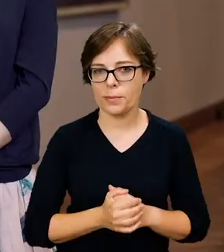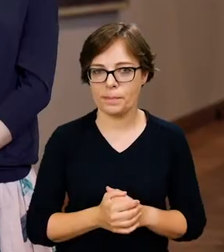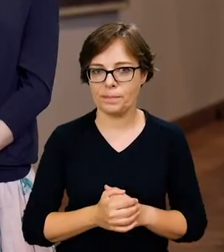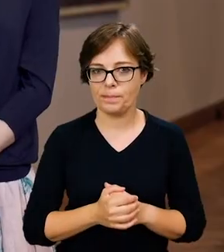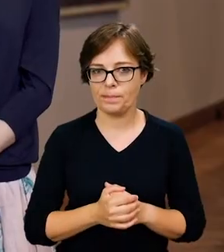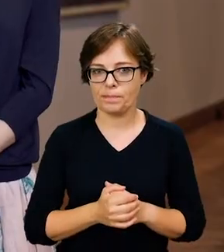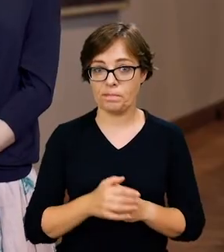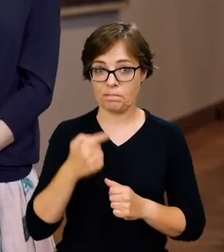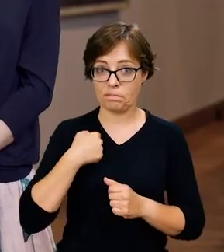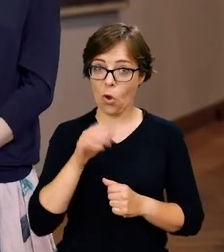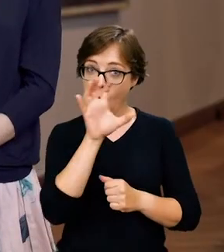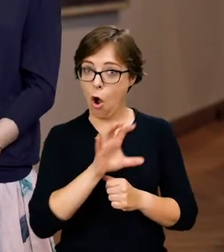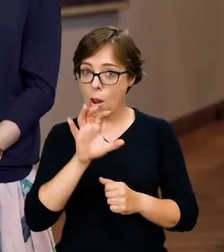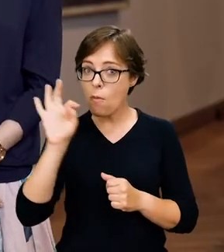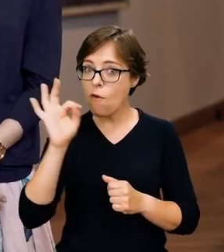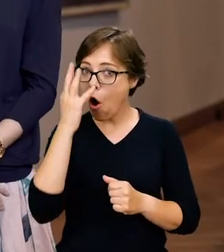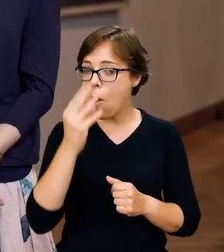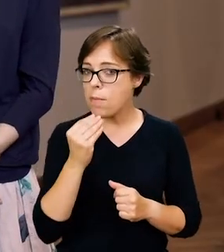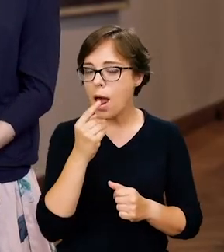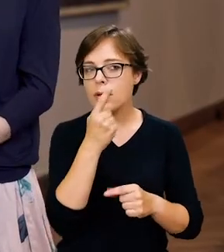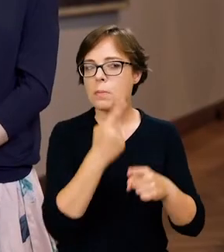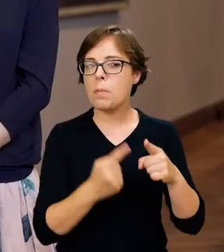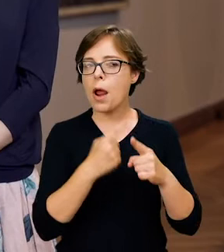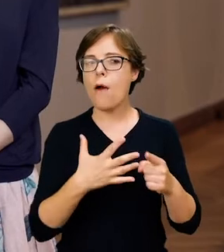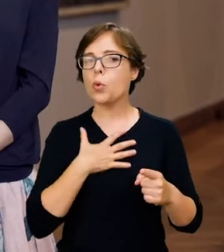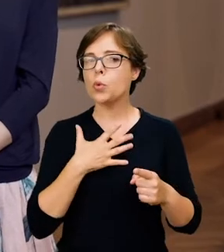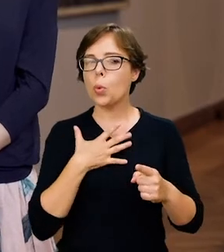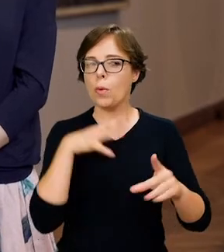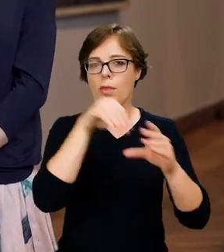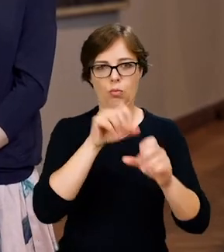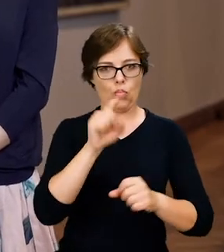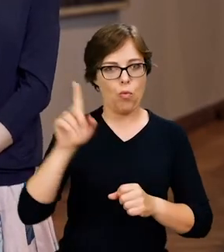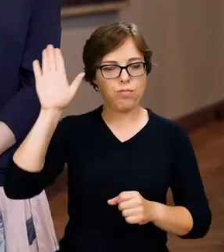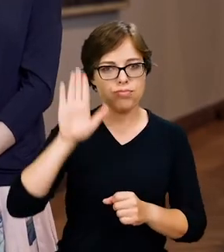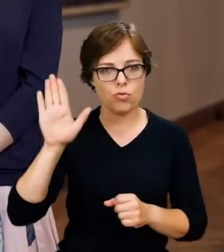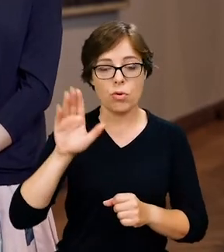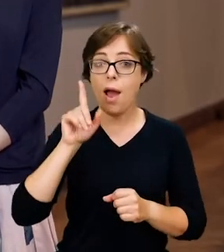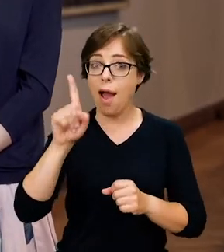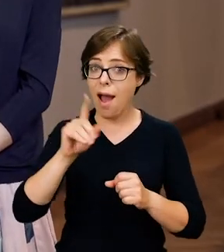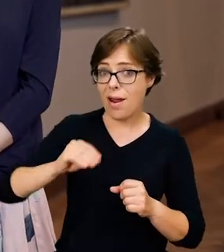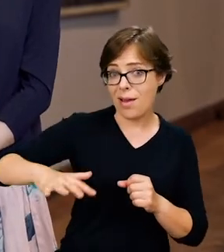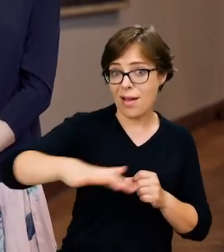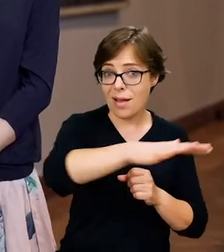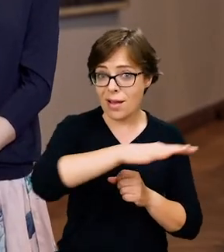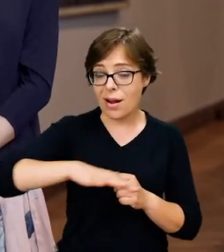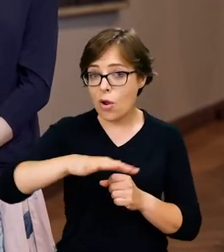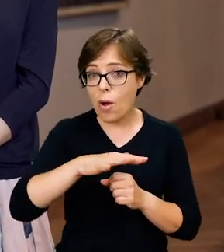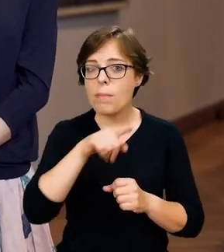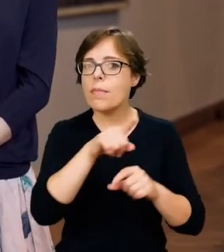Odczuwamy w nich niemal obecność Boga, ale krajobraz staje się także